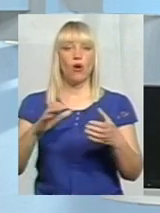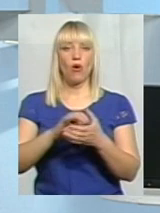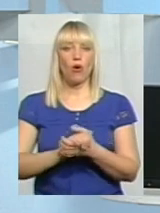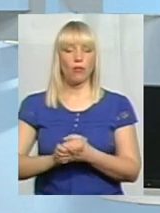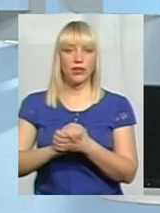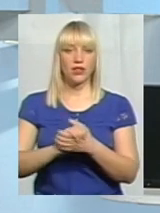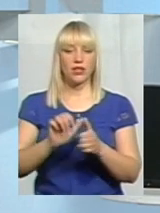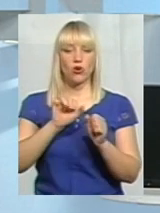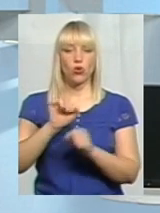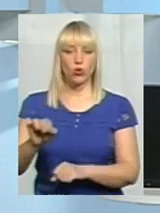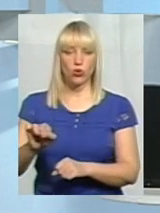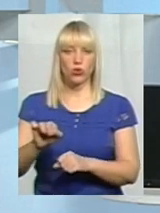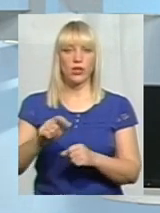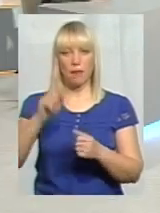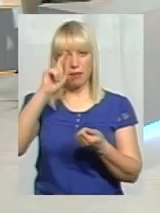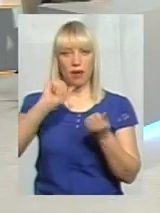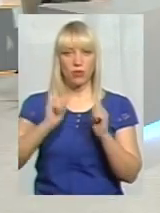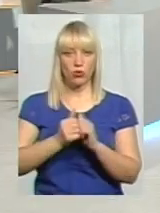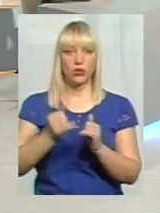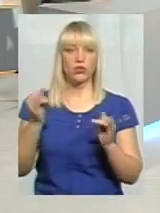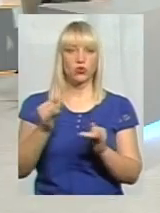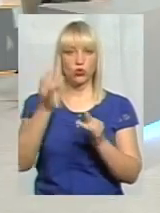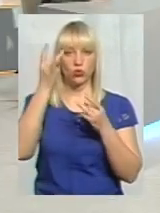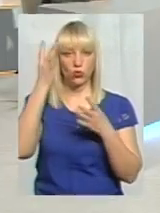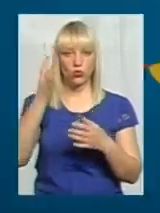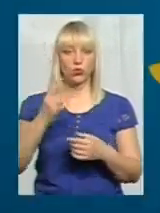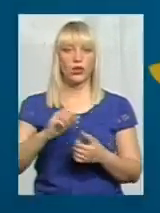архітектури з Кам'янця-Подільського. Давайте послухаємо.